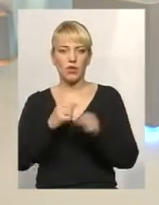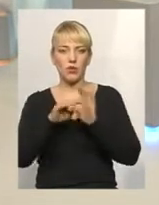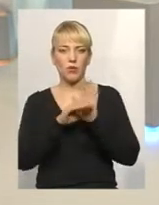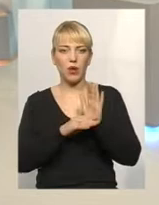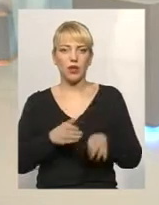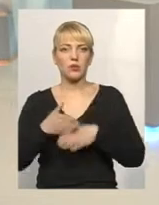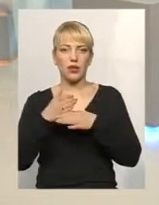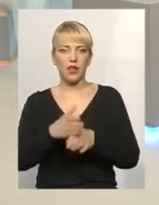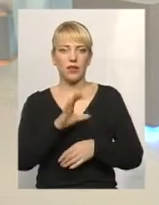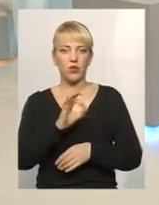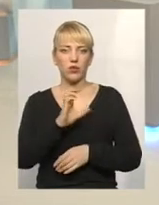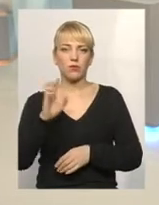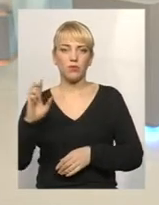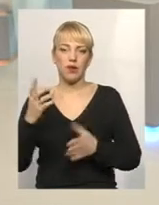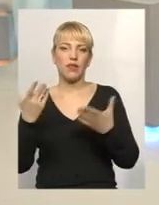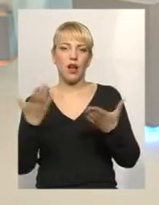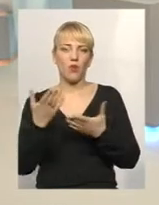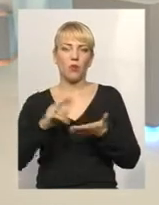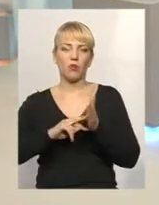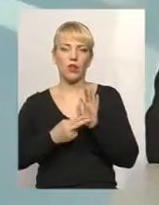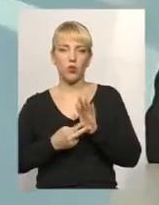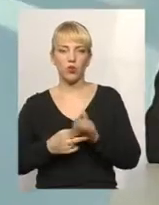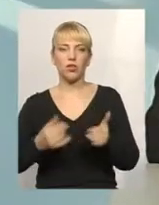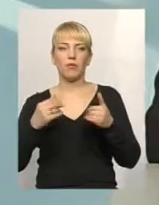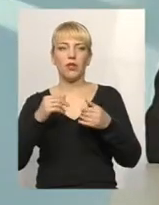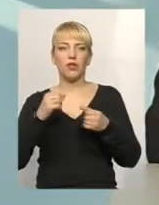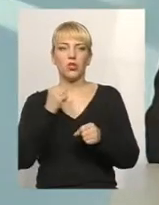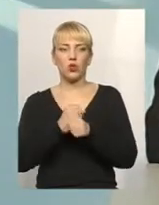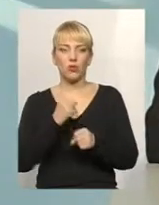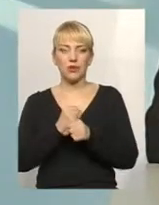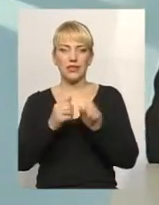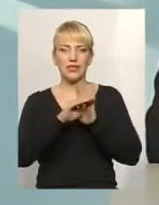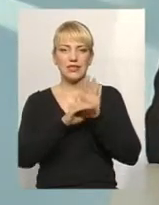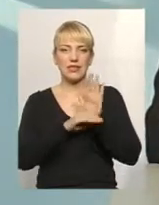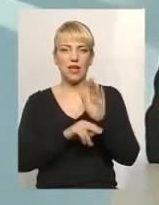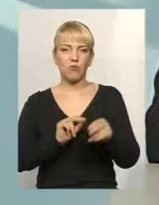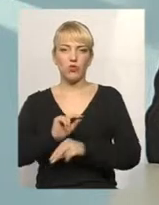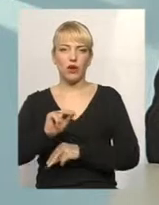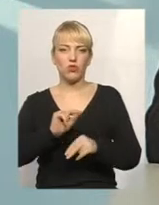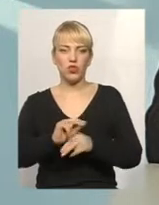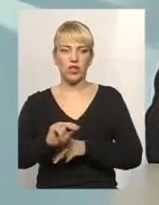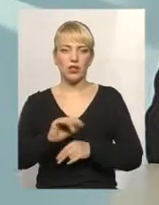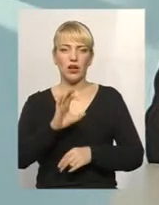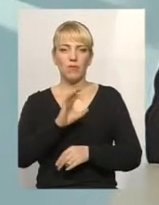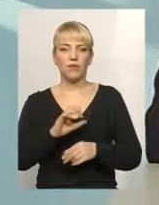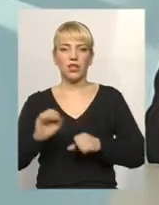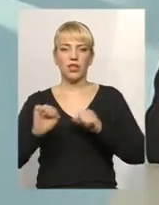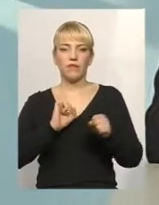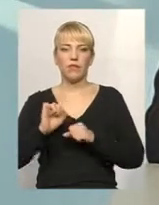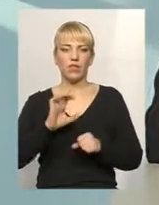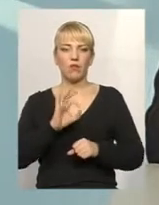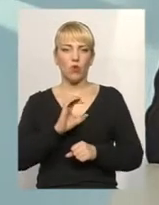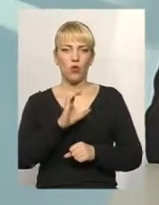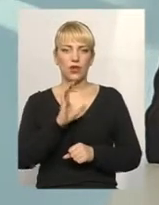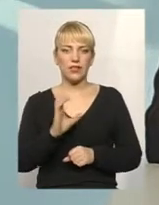ОСББ, якою планується все ж таки зробити систему навчання голів ОСББ для того, щоб люди розуміли,